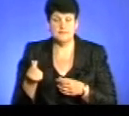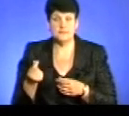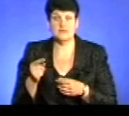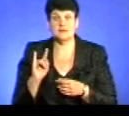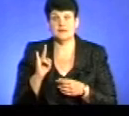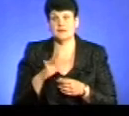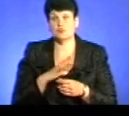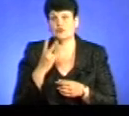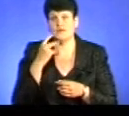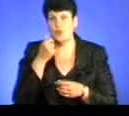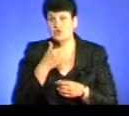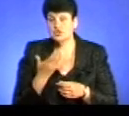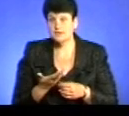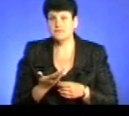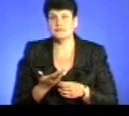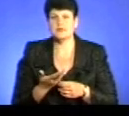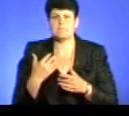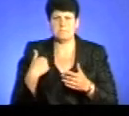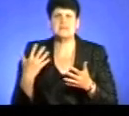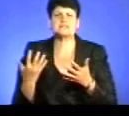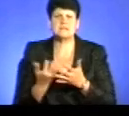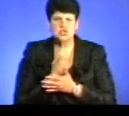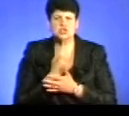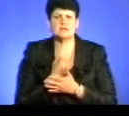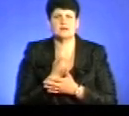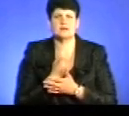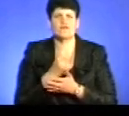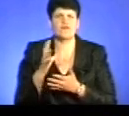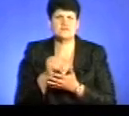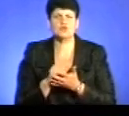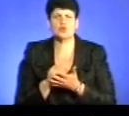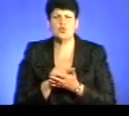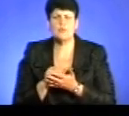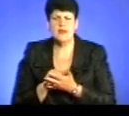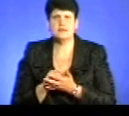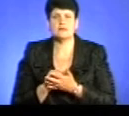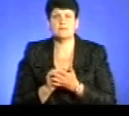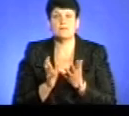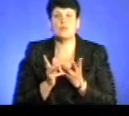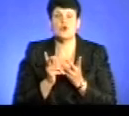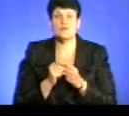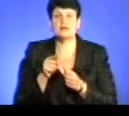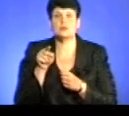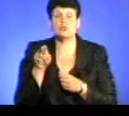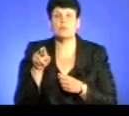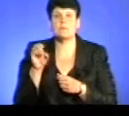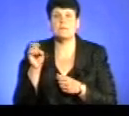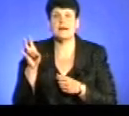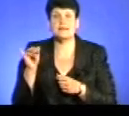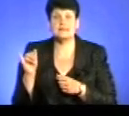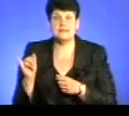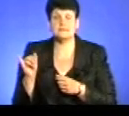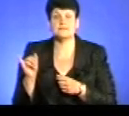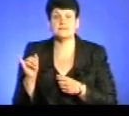дитині було два рочки. Ми знайшли, відкупали в архівах всі документи і ми нарахували їм у пені, щоби собі не